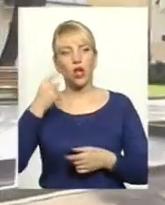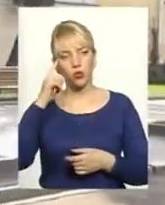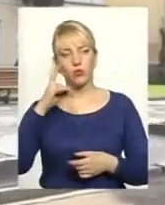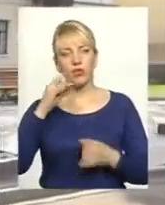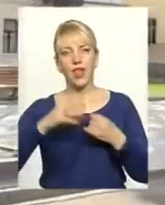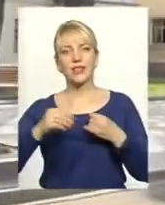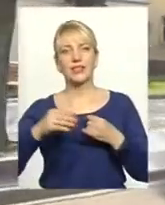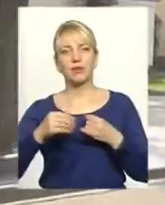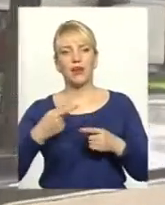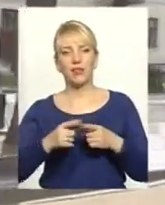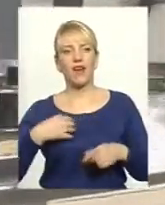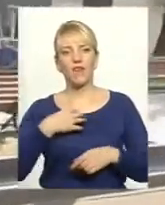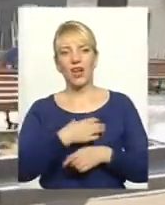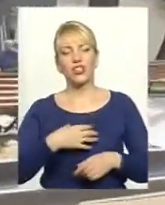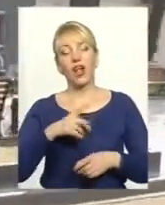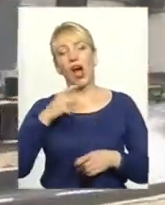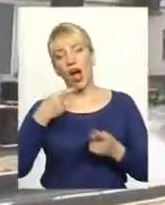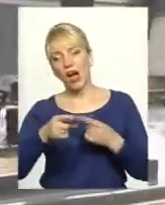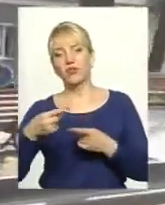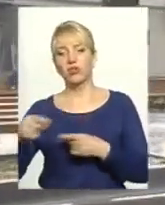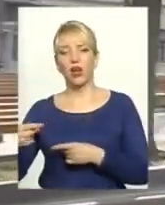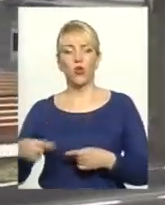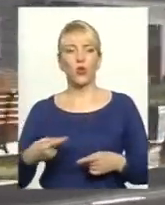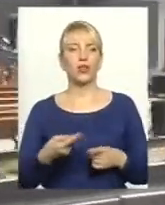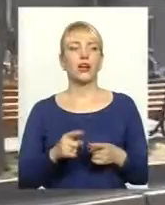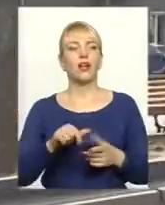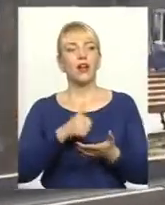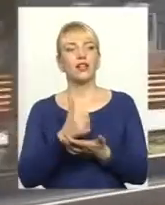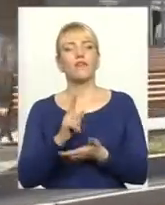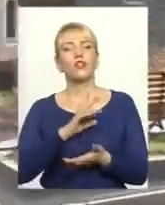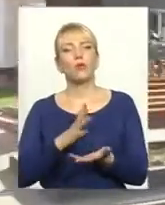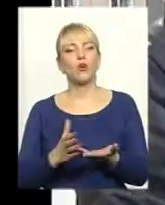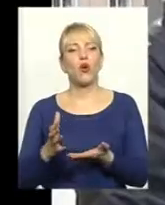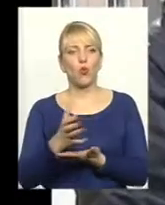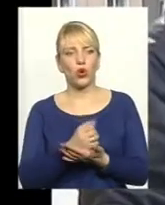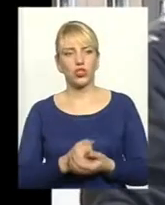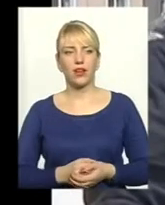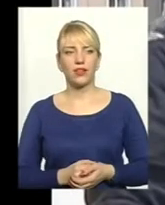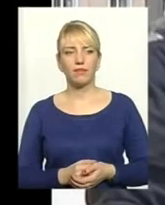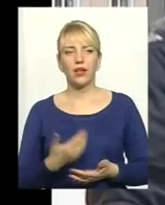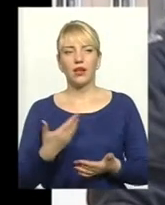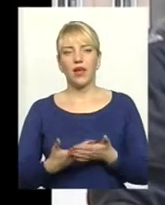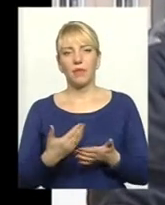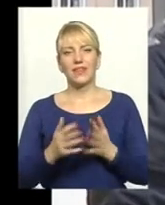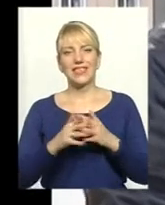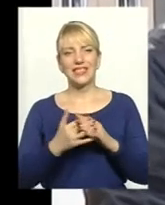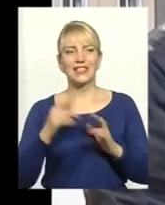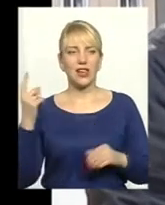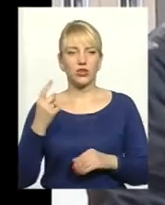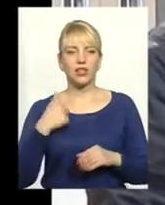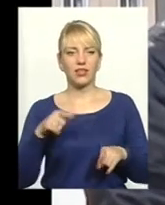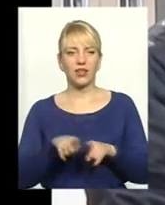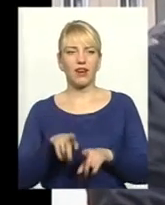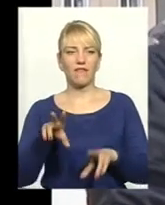Саме важливіше. А все остальное вже. Главное, щоб рожа і били. На певне, сільське господарство, я так